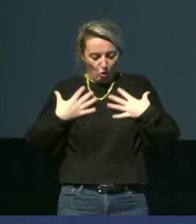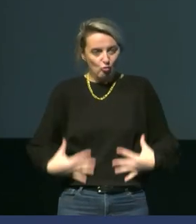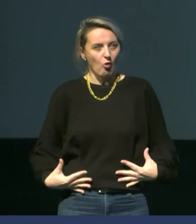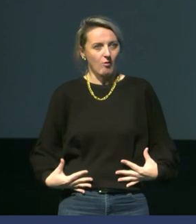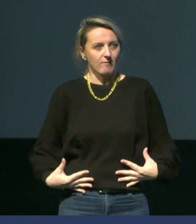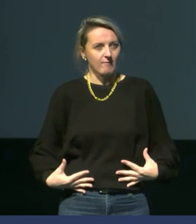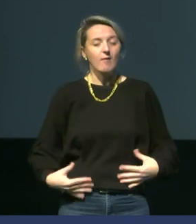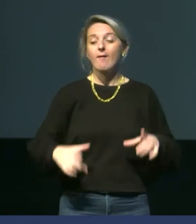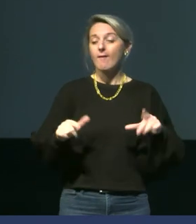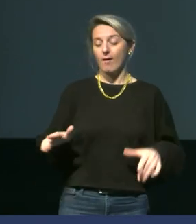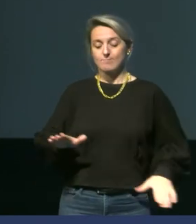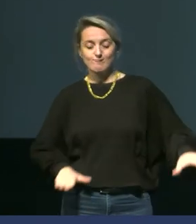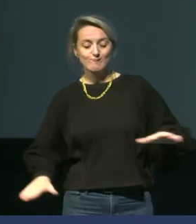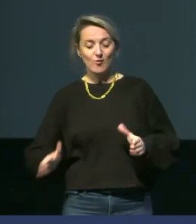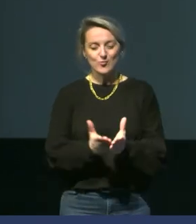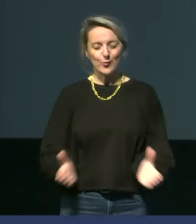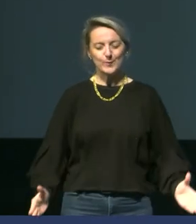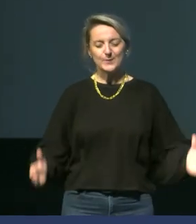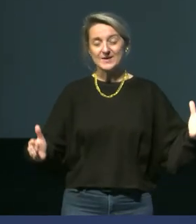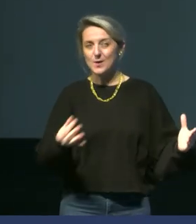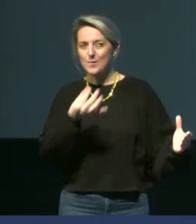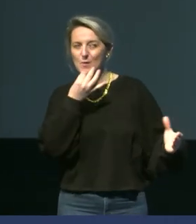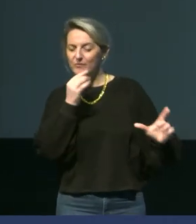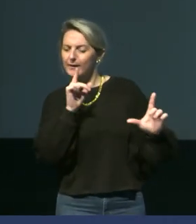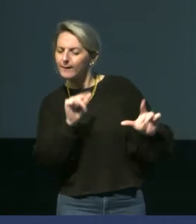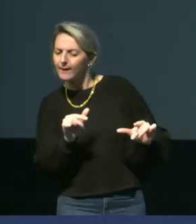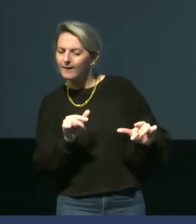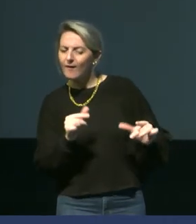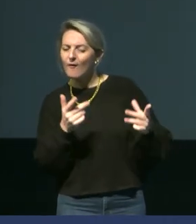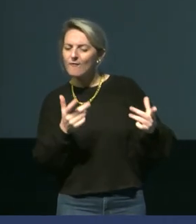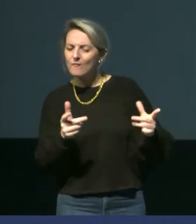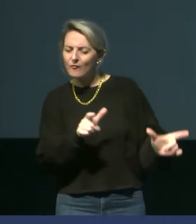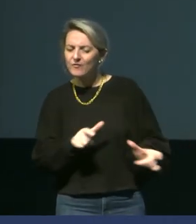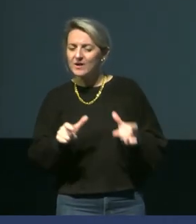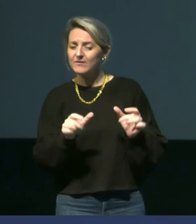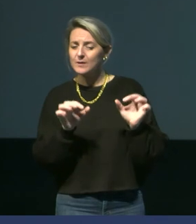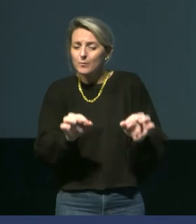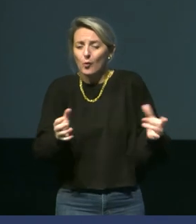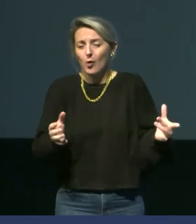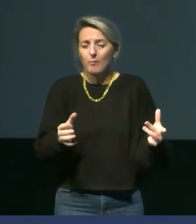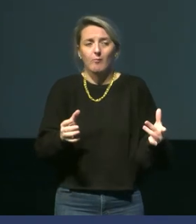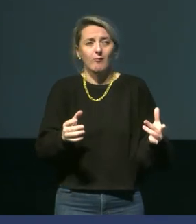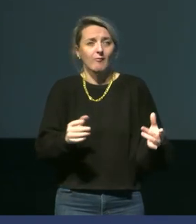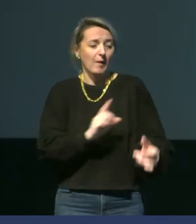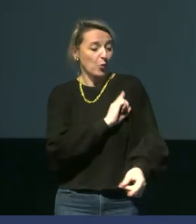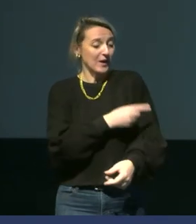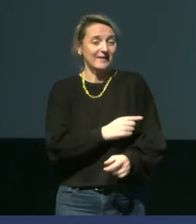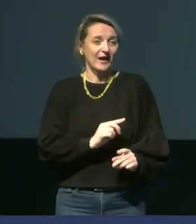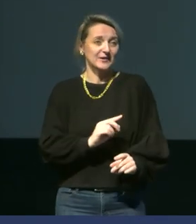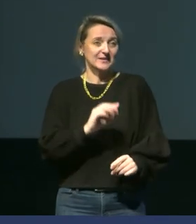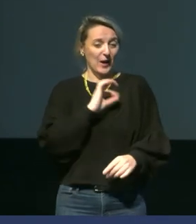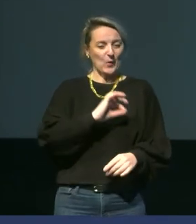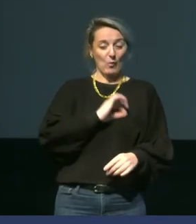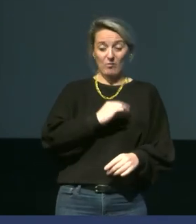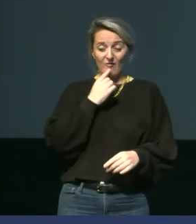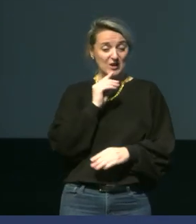Et puis, tant qu'à avoir les mancheux dans notre piscine, on a voulu voir si on était capable de les mettre en économie d'énergie, c'est-à-dire de supprimer l'alimentation, de ne plus les